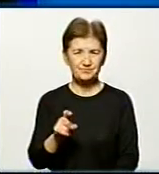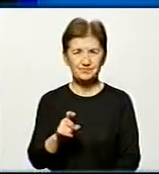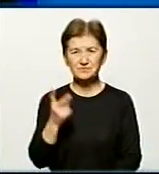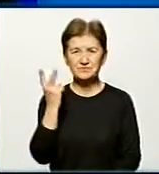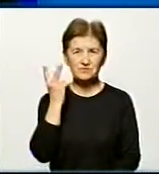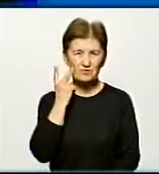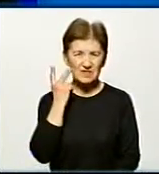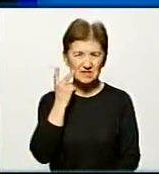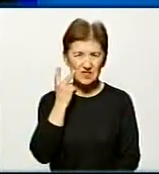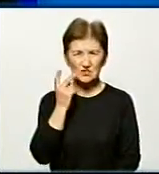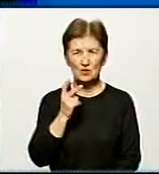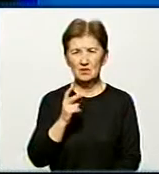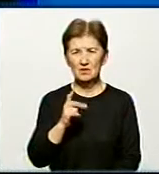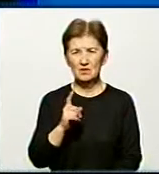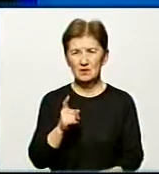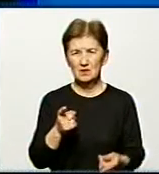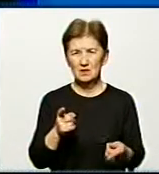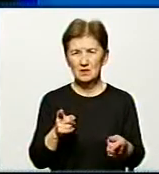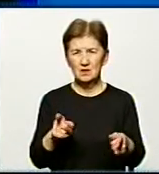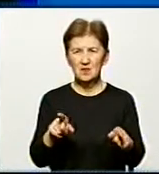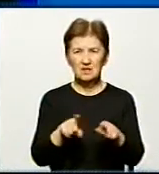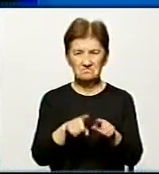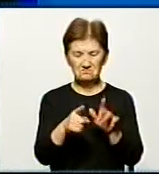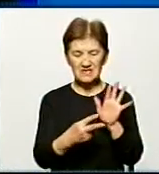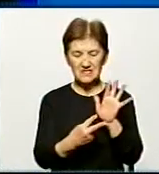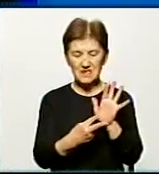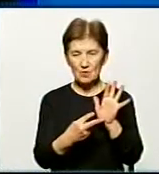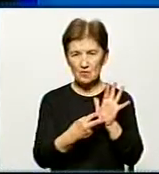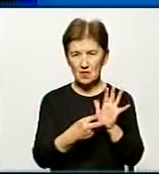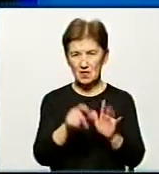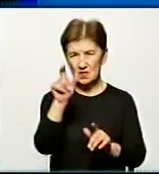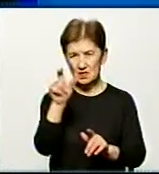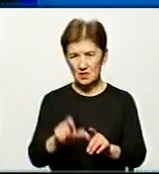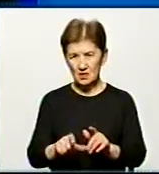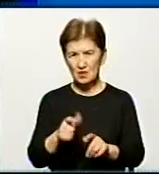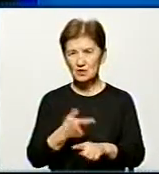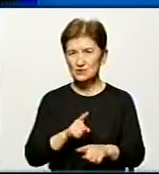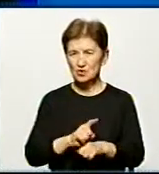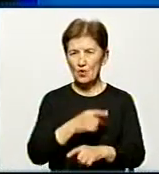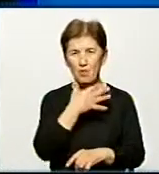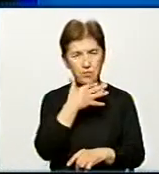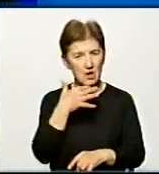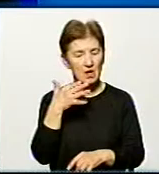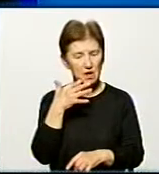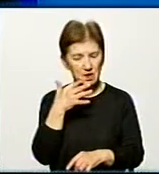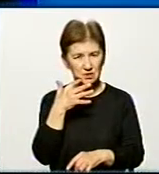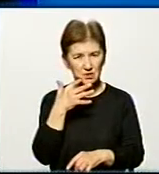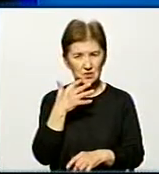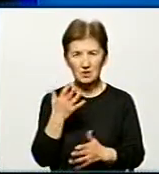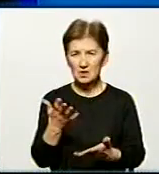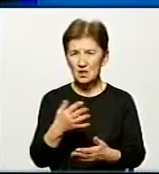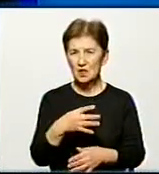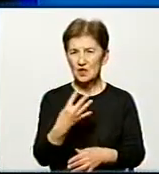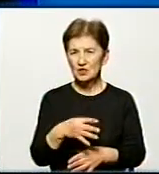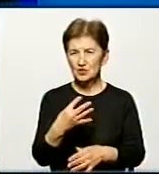Звичайно, сьома пацієнтка, яка померла, це багато, тому що 48 по